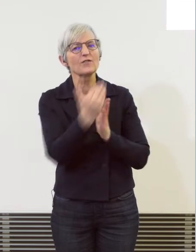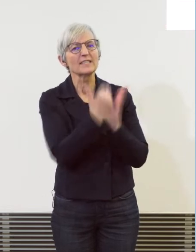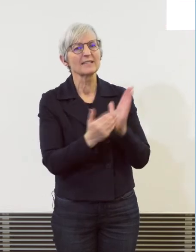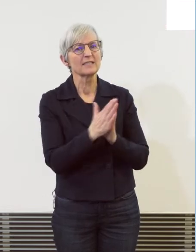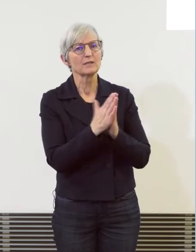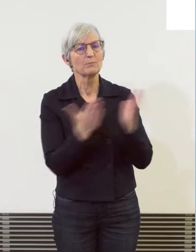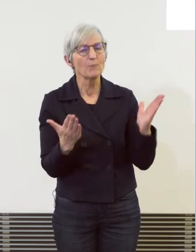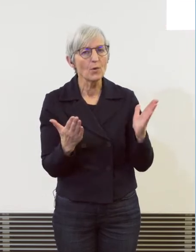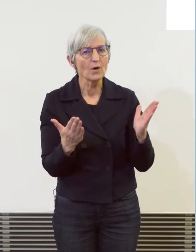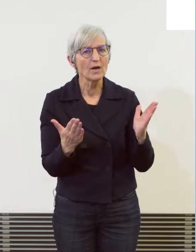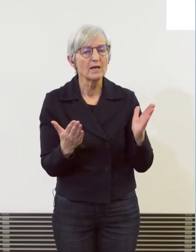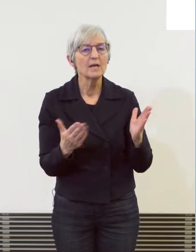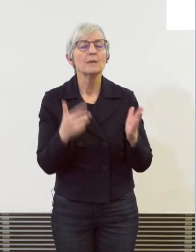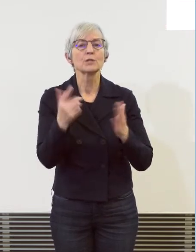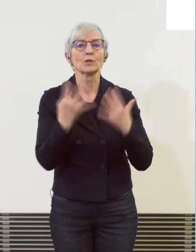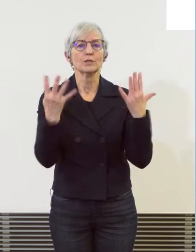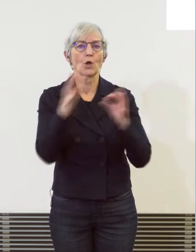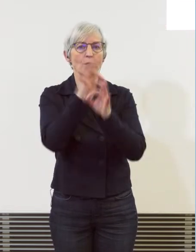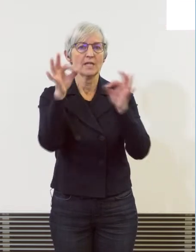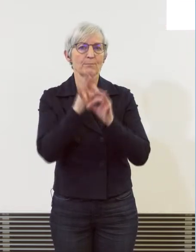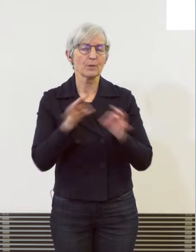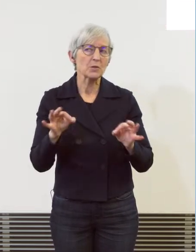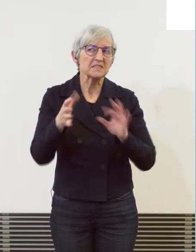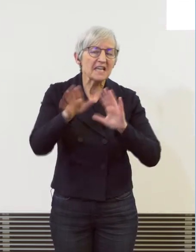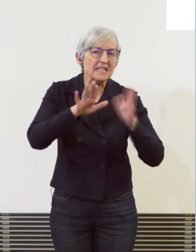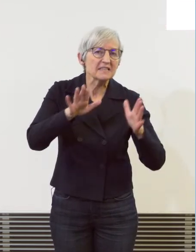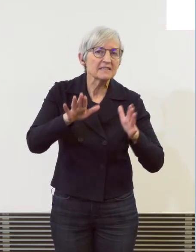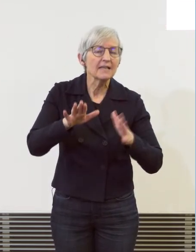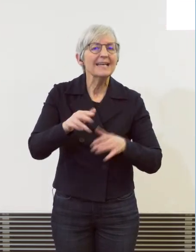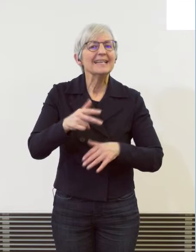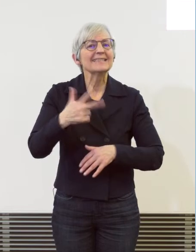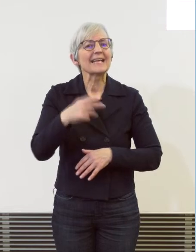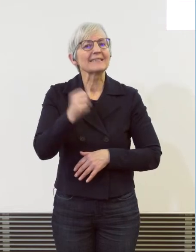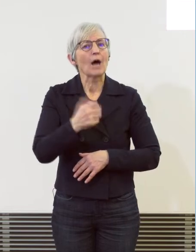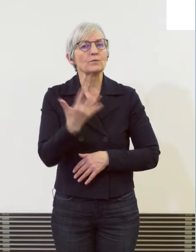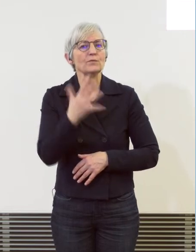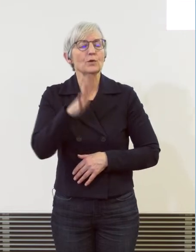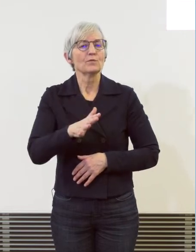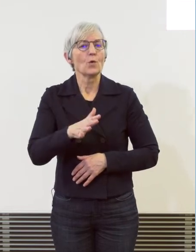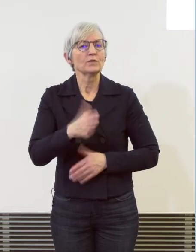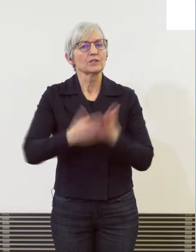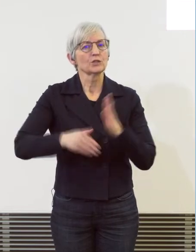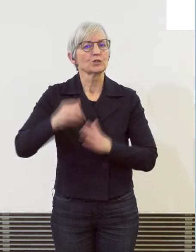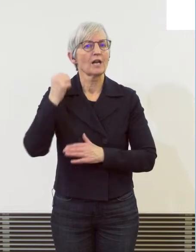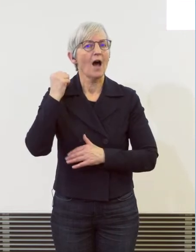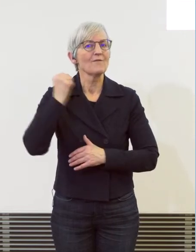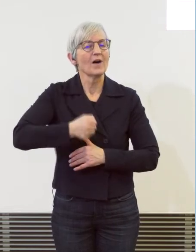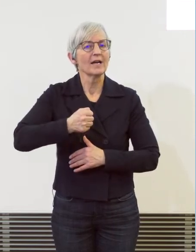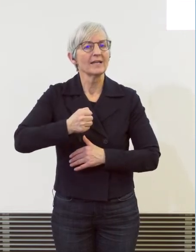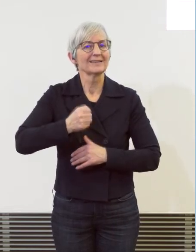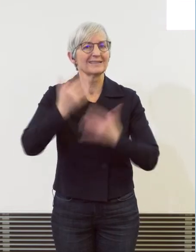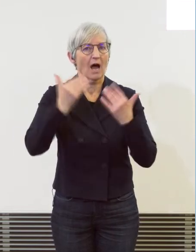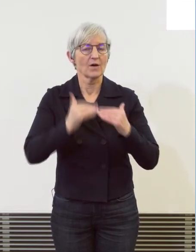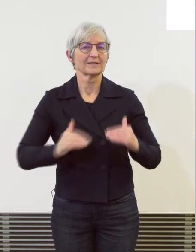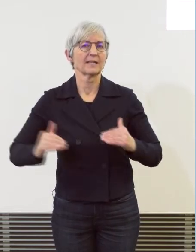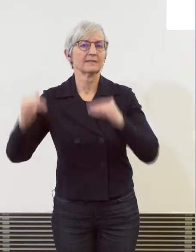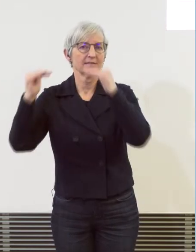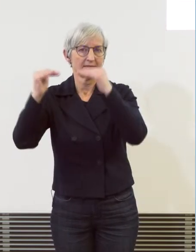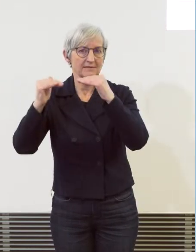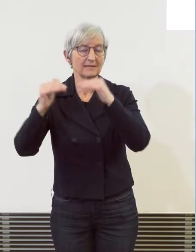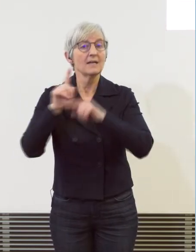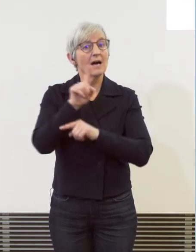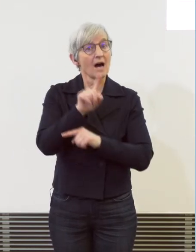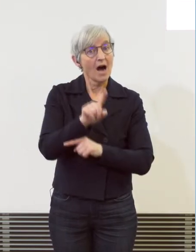rund 9%, also um knapp 3'500 Straftaten angestiegen, sie sind aber immer noch auf dem viertiefsten Stand